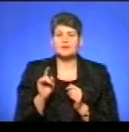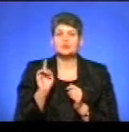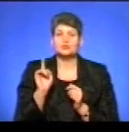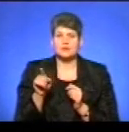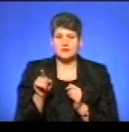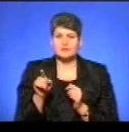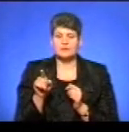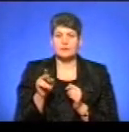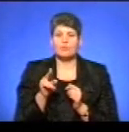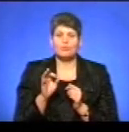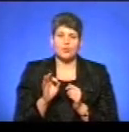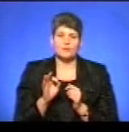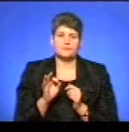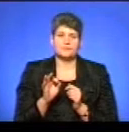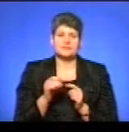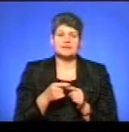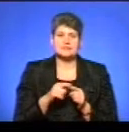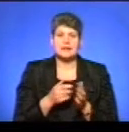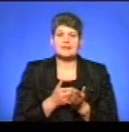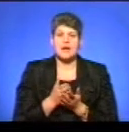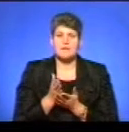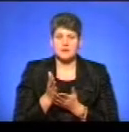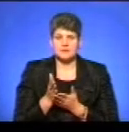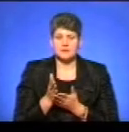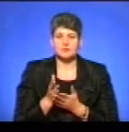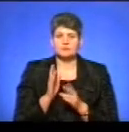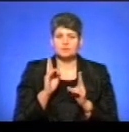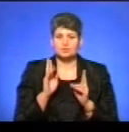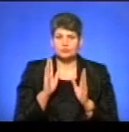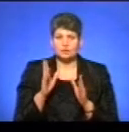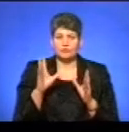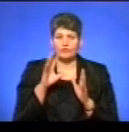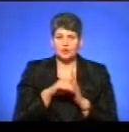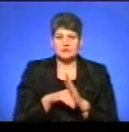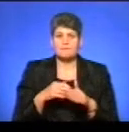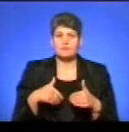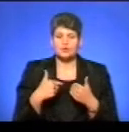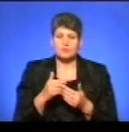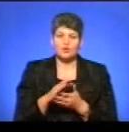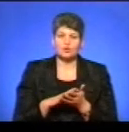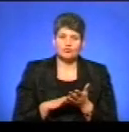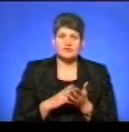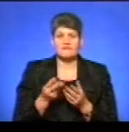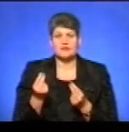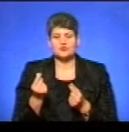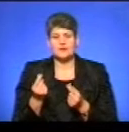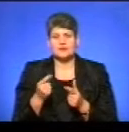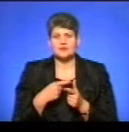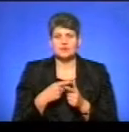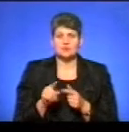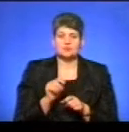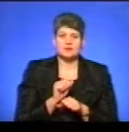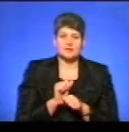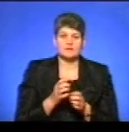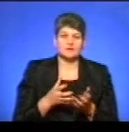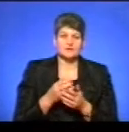по даних напрямках, звичайно, що будемо вносити пропозиції або продовжувати фінансувати, або припиняти